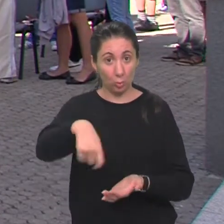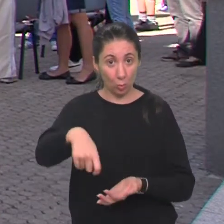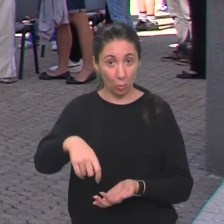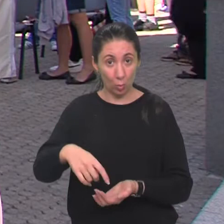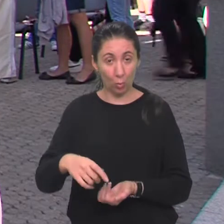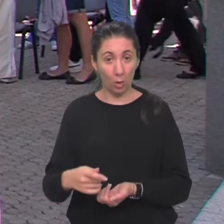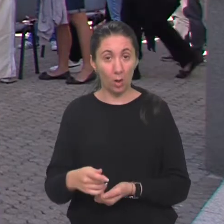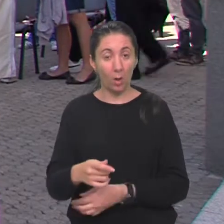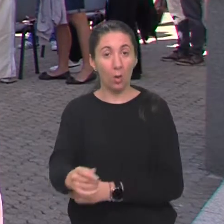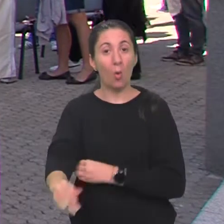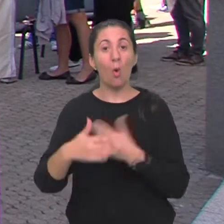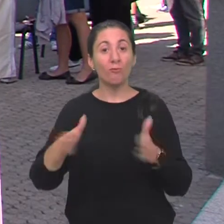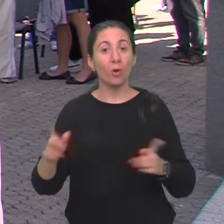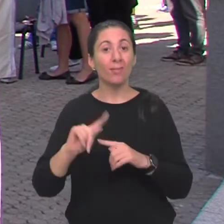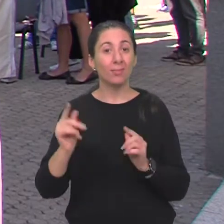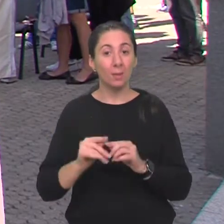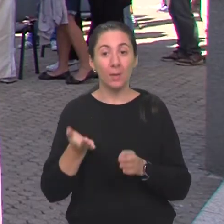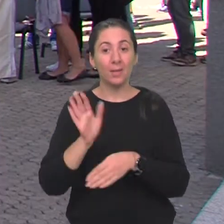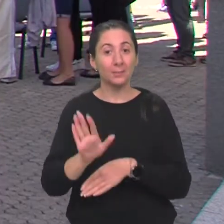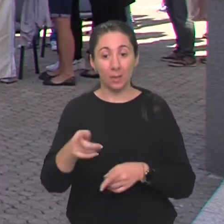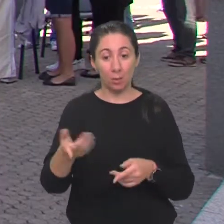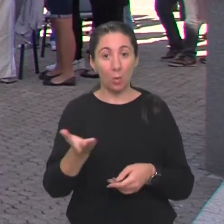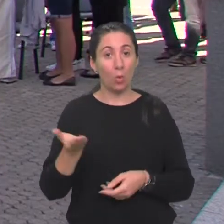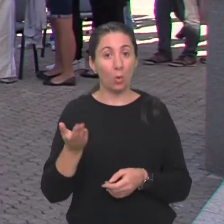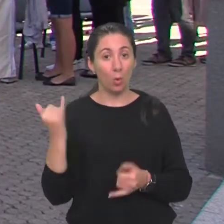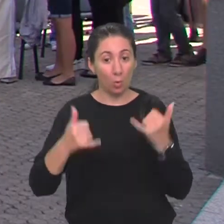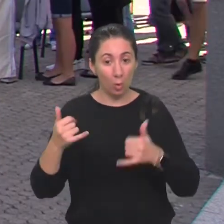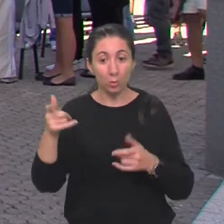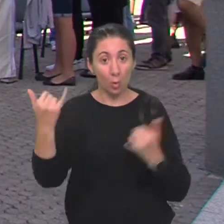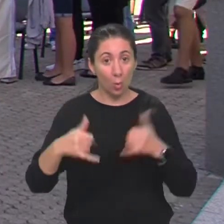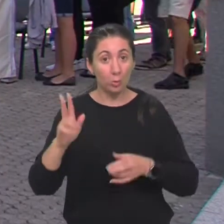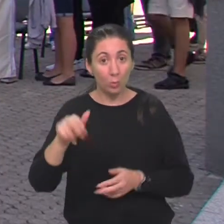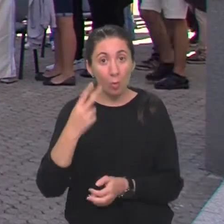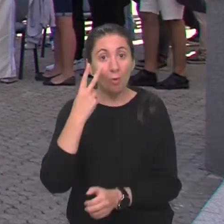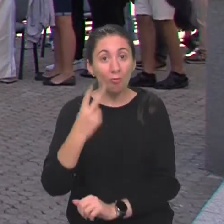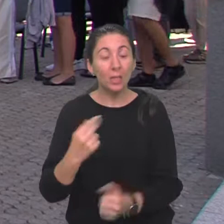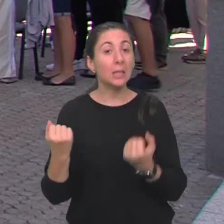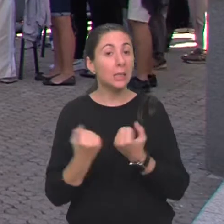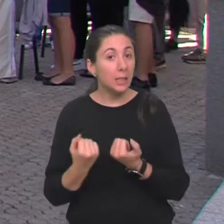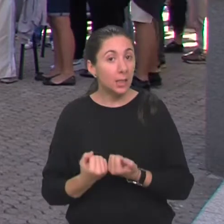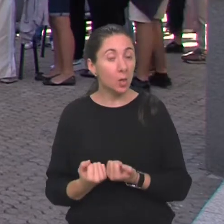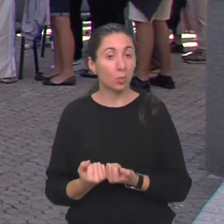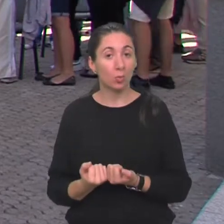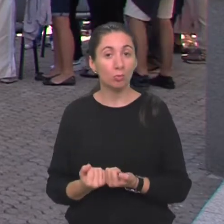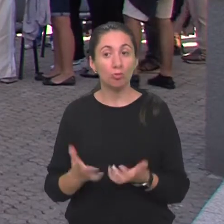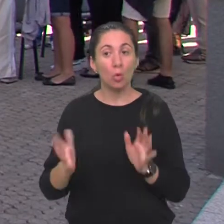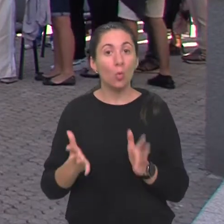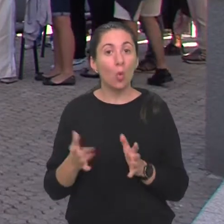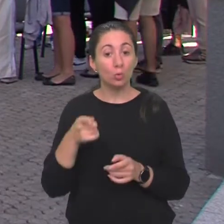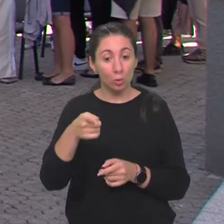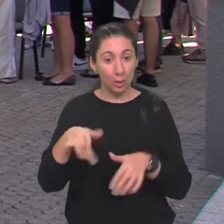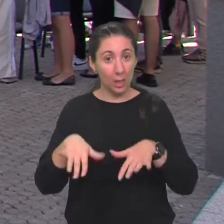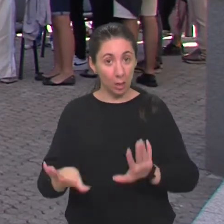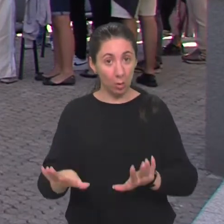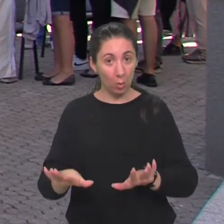u kuhinji otvorenog tipa ispred gostiju gdje ujedno i gosti mogu vidjeti i naučiti koliko su ti